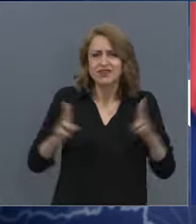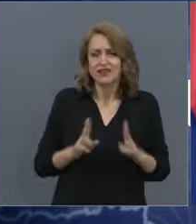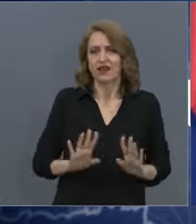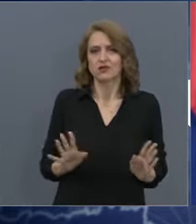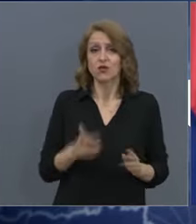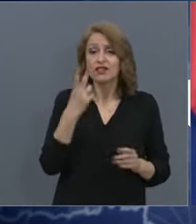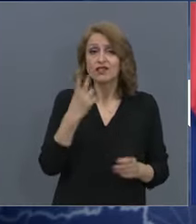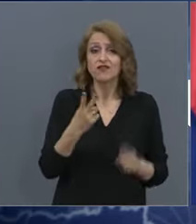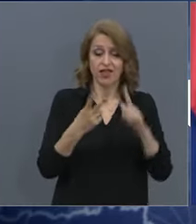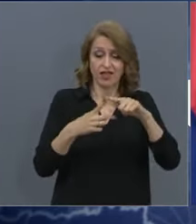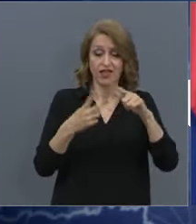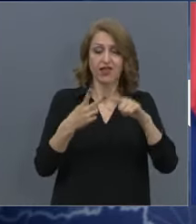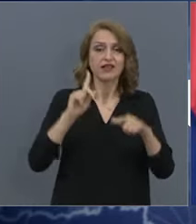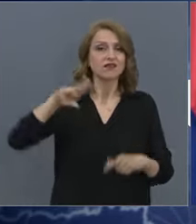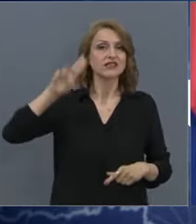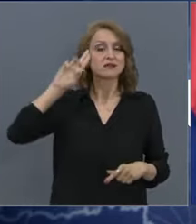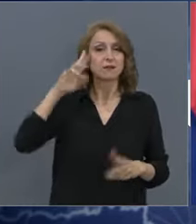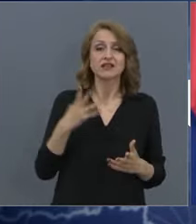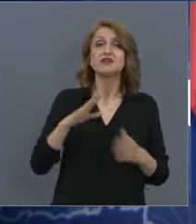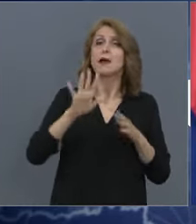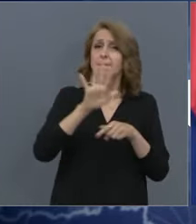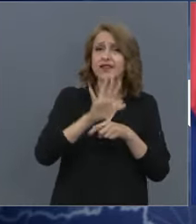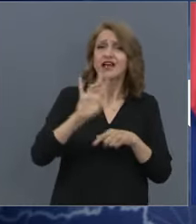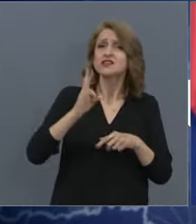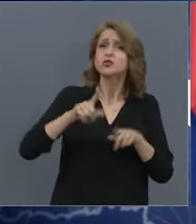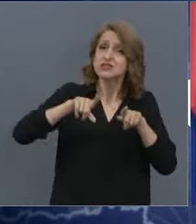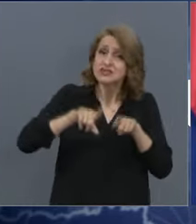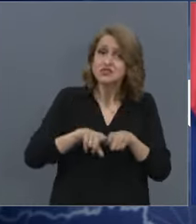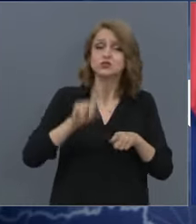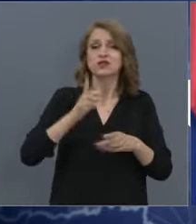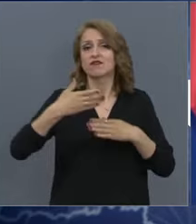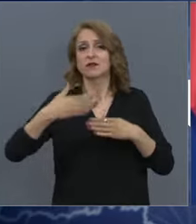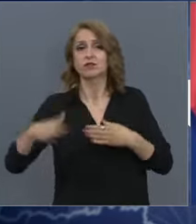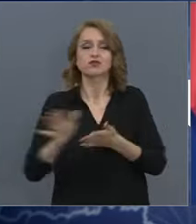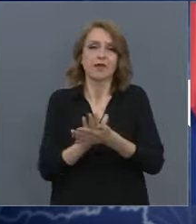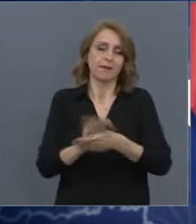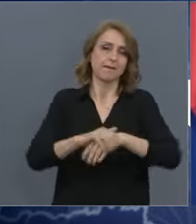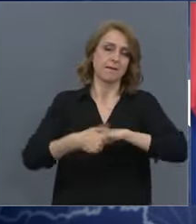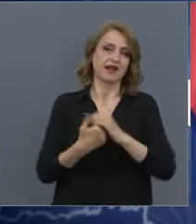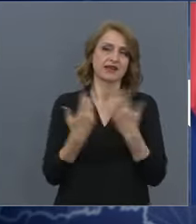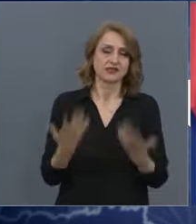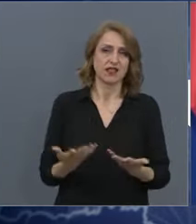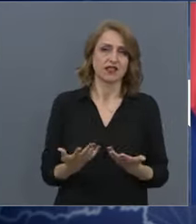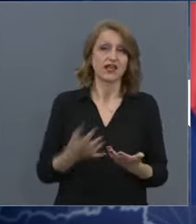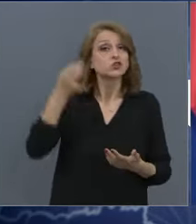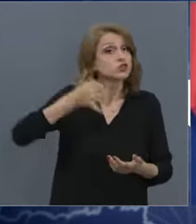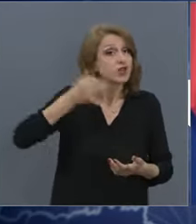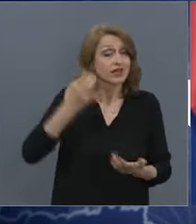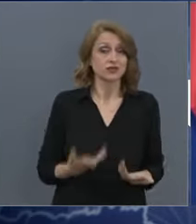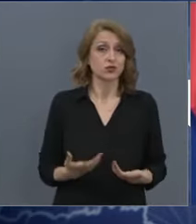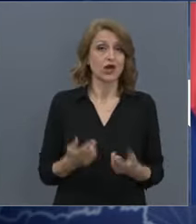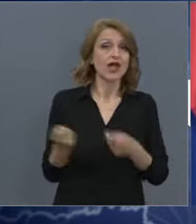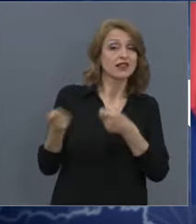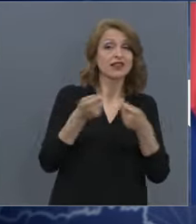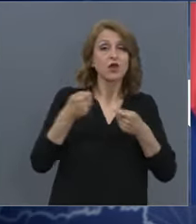спазва. И от 15-ти нататъка също трябва да си миеме ръцете. По възможност често. А да носи